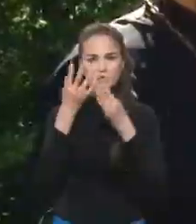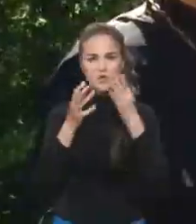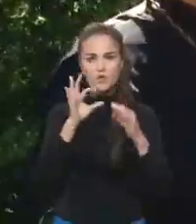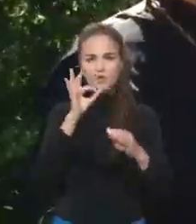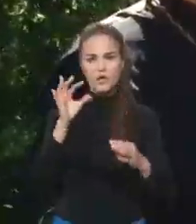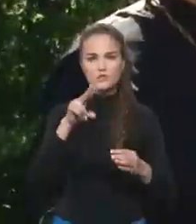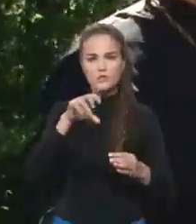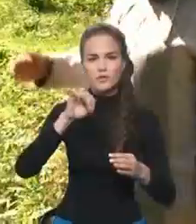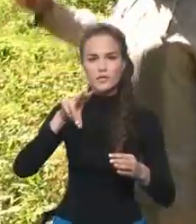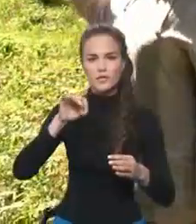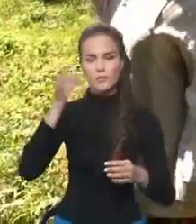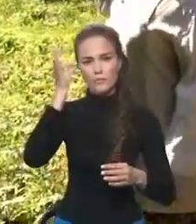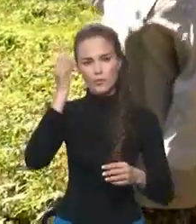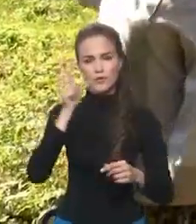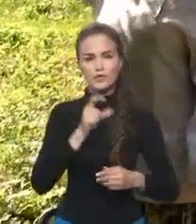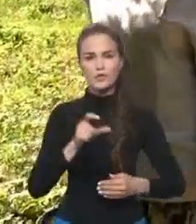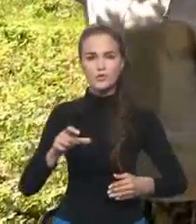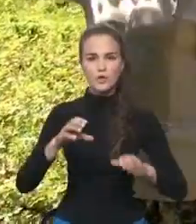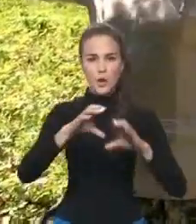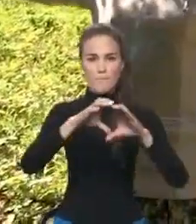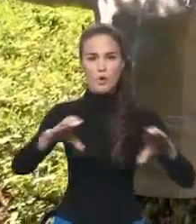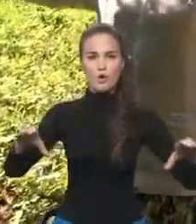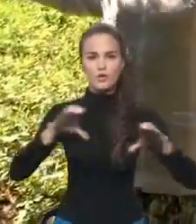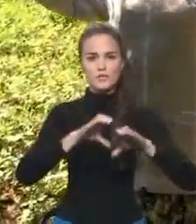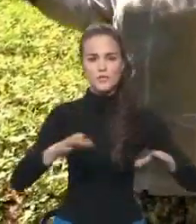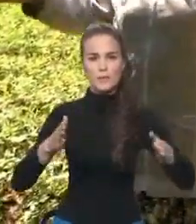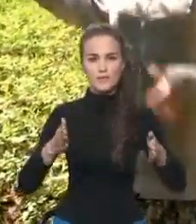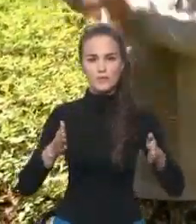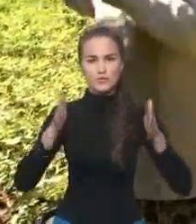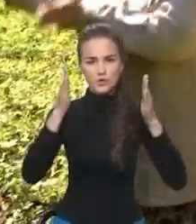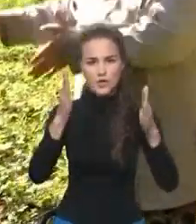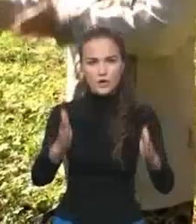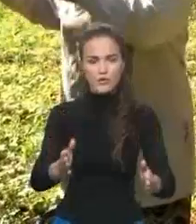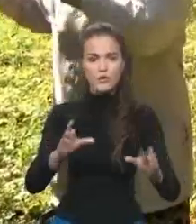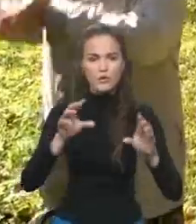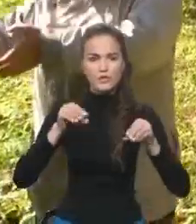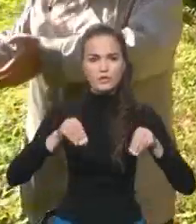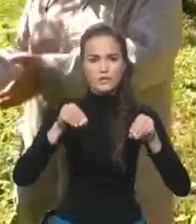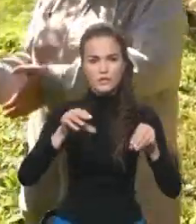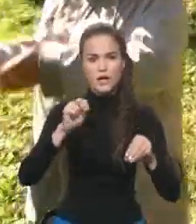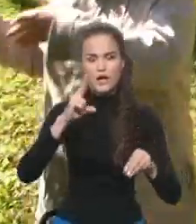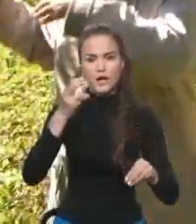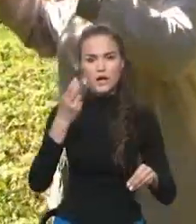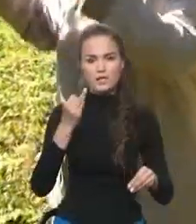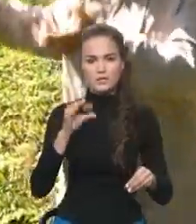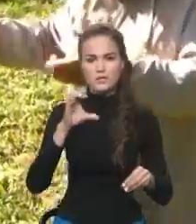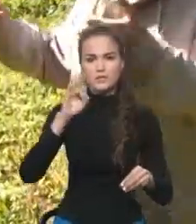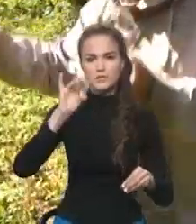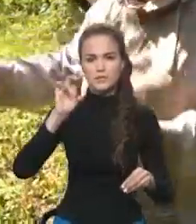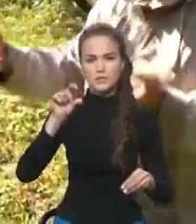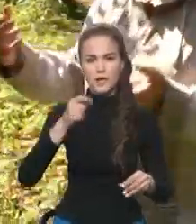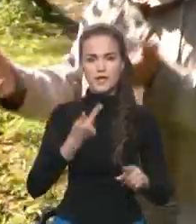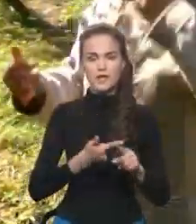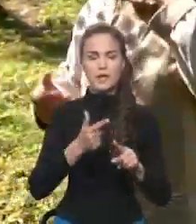лилии, вот даже помнят люди Полосами, вот широкими полосами вдоль дорог садили акации, сирень И вот это вот было такое